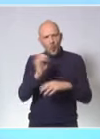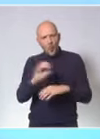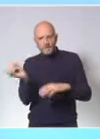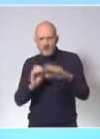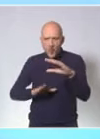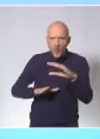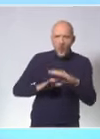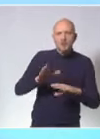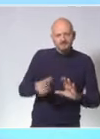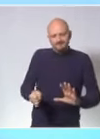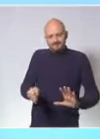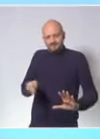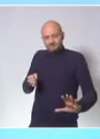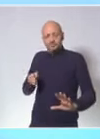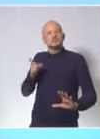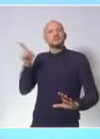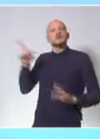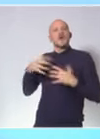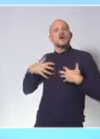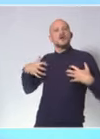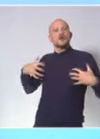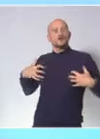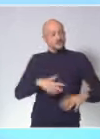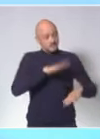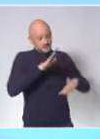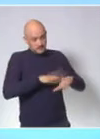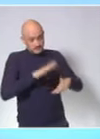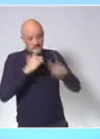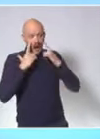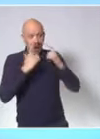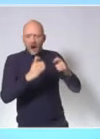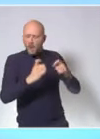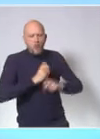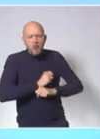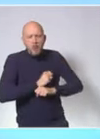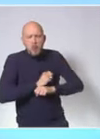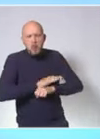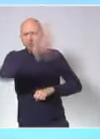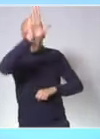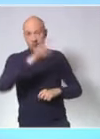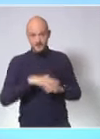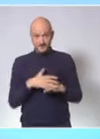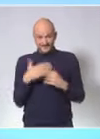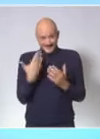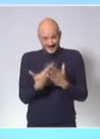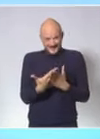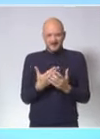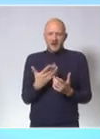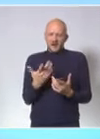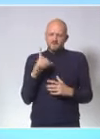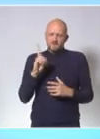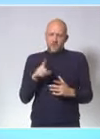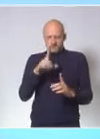que les scientifiques nous prédisent comme exponentielle sont deux objectifs que nous devons nous